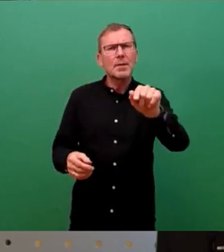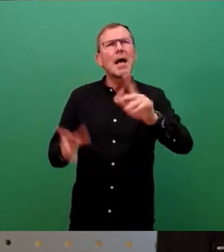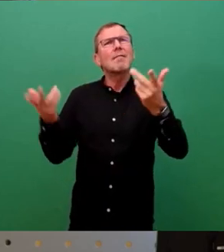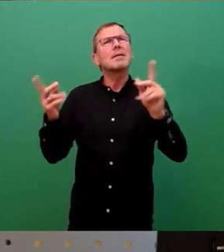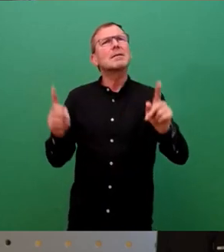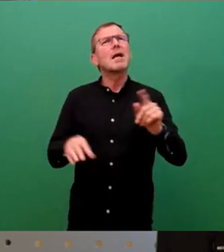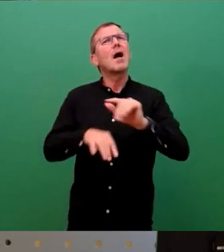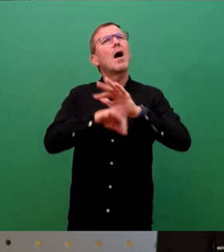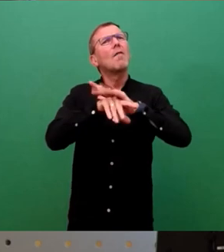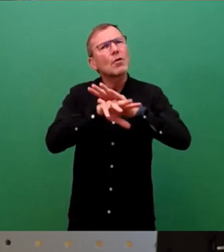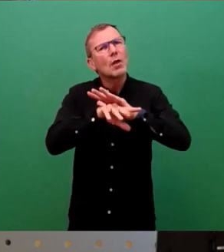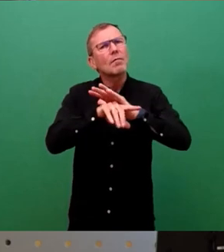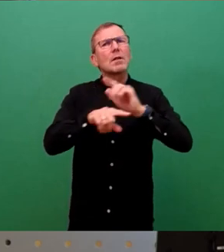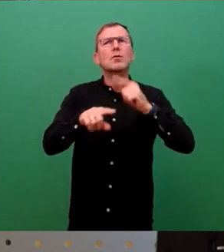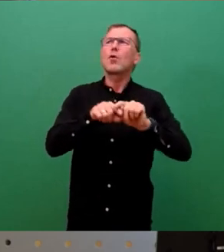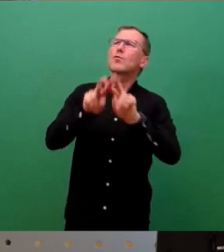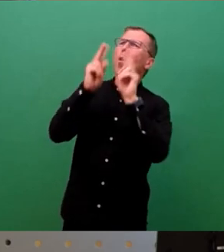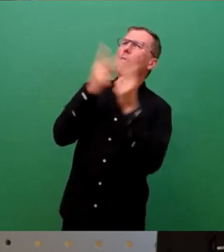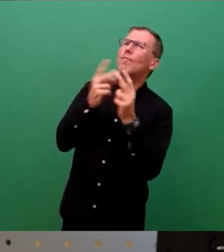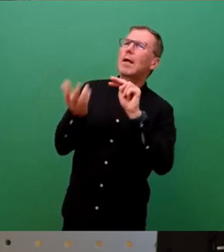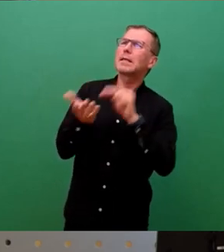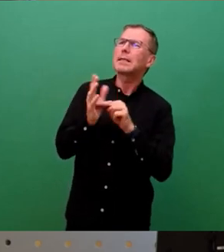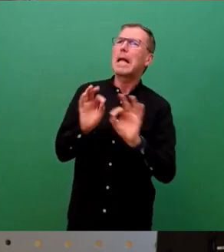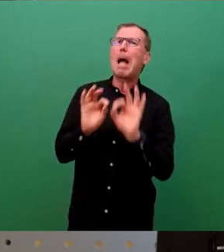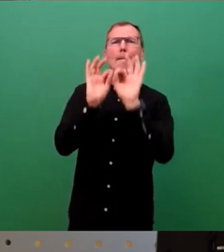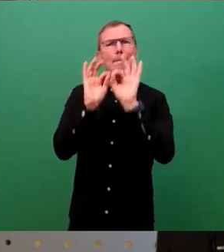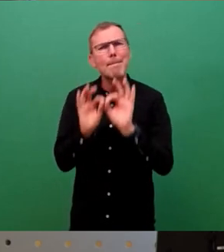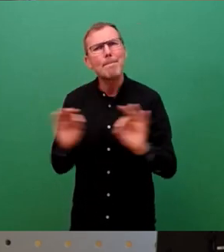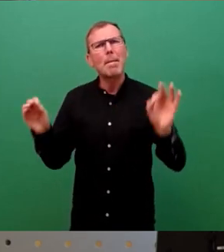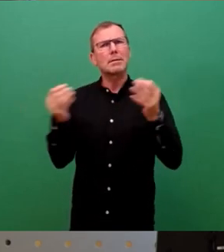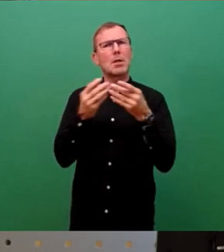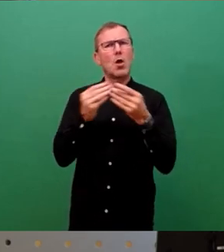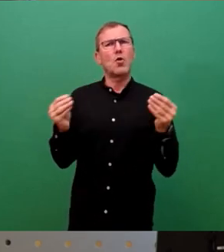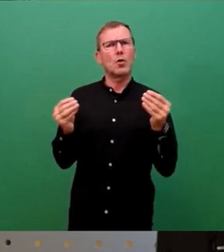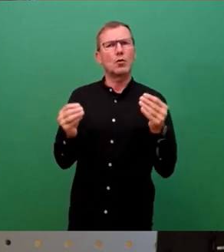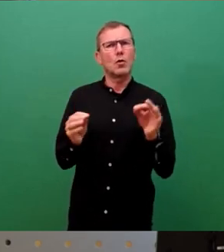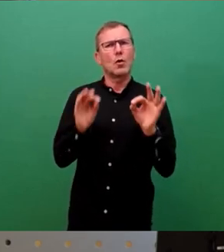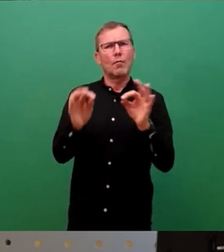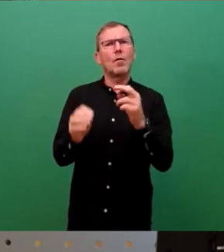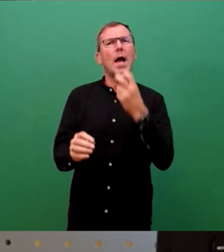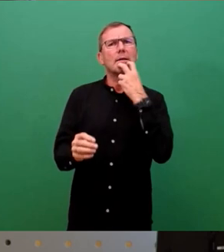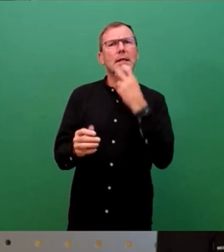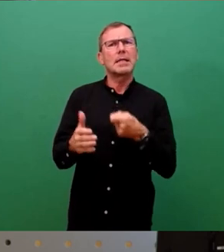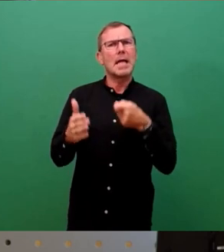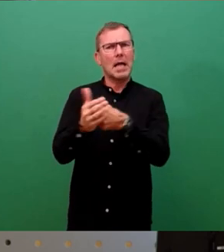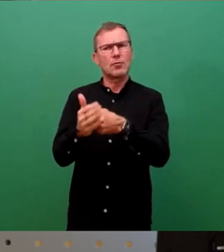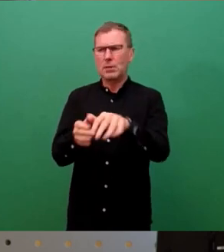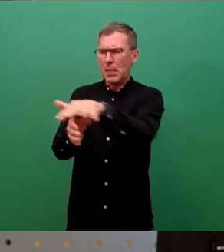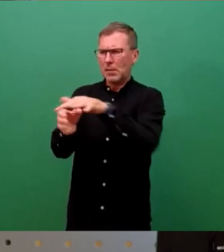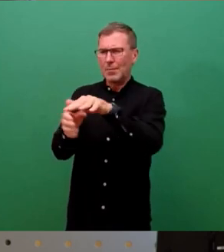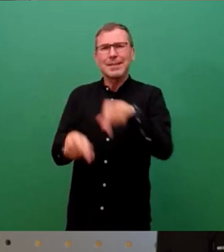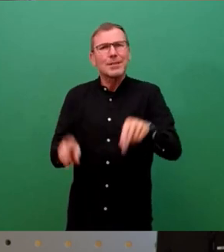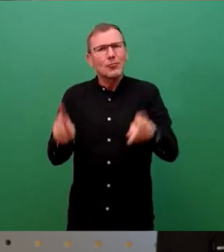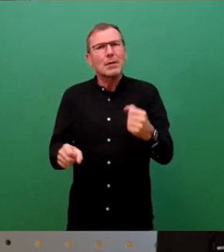ökologisch günstigste Art und Weise, ein Gebiet zu erschließen mit Energie. Und das findet in dieser Stadt nicht